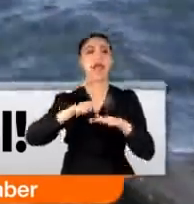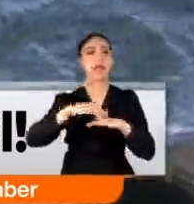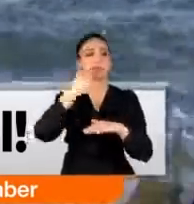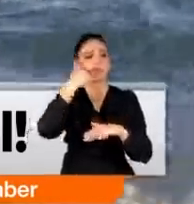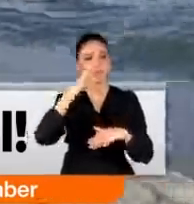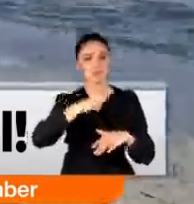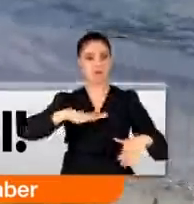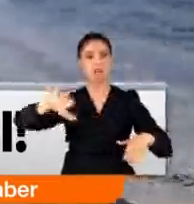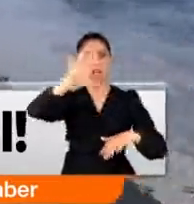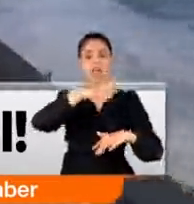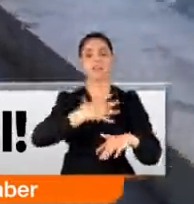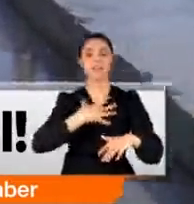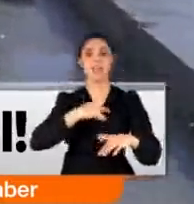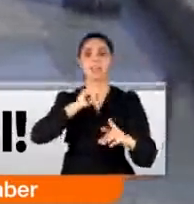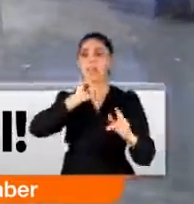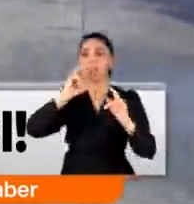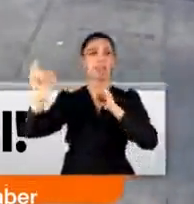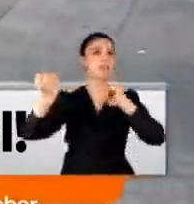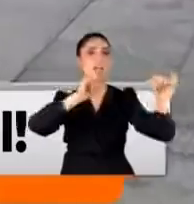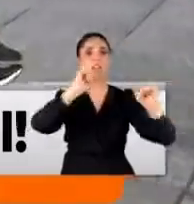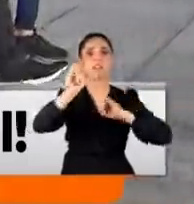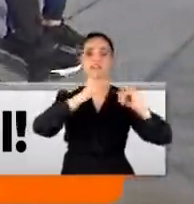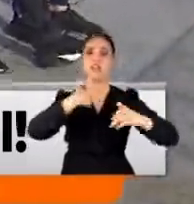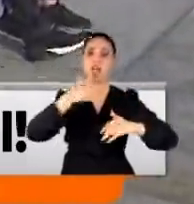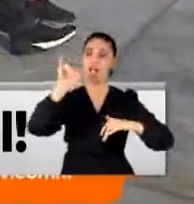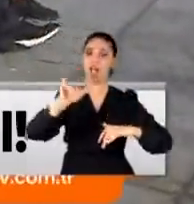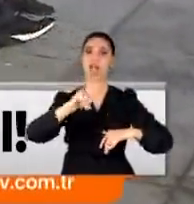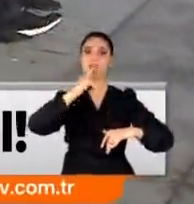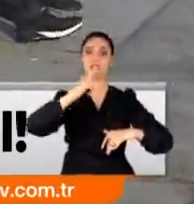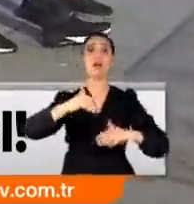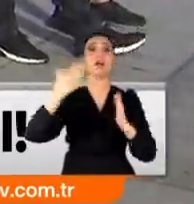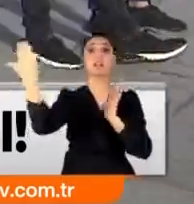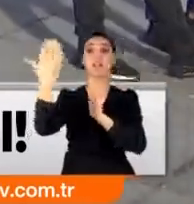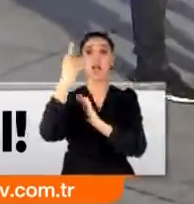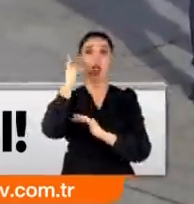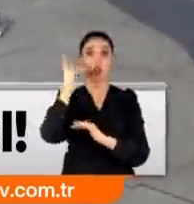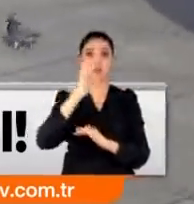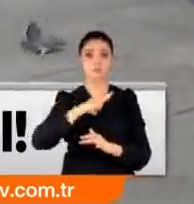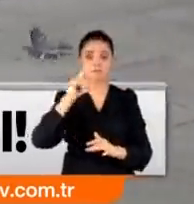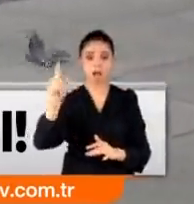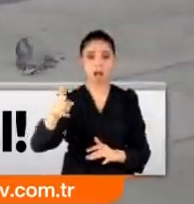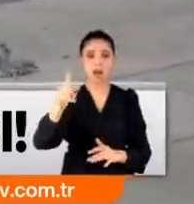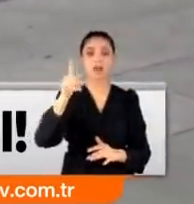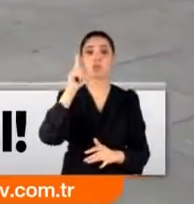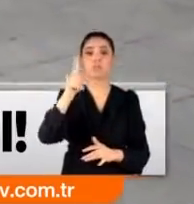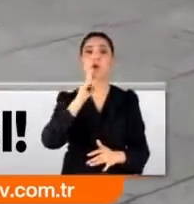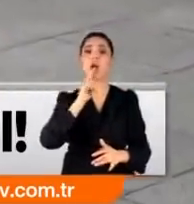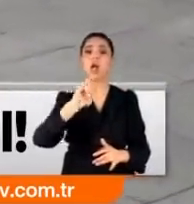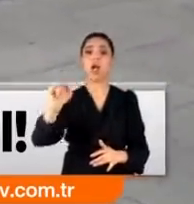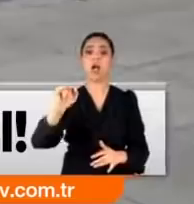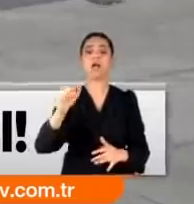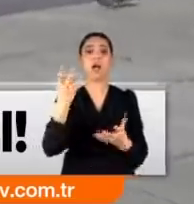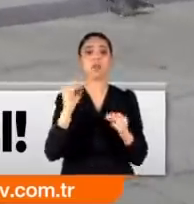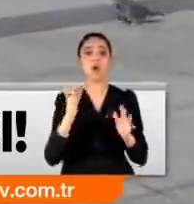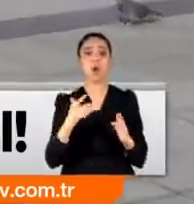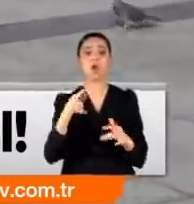herkes birilerine bir şey söylemeyi kendine hak görüyor. Karşı taraf bir de ünlü ise işte o zaman işin ucu hakarete dahi